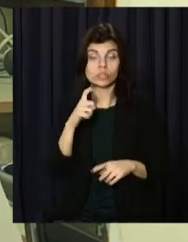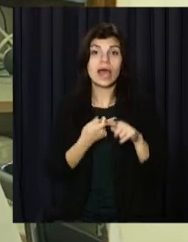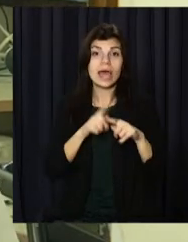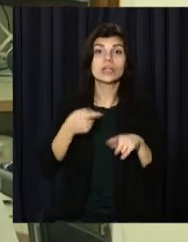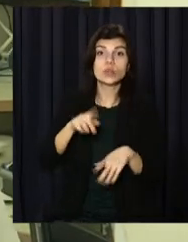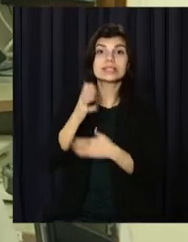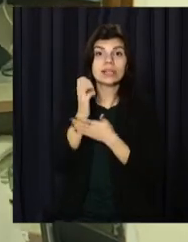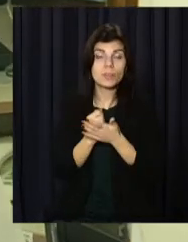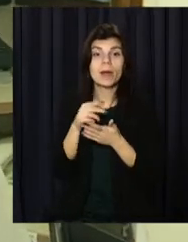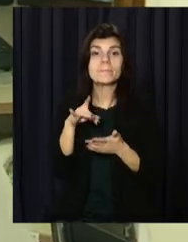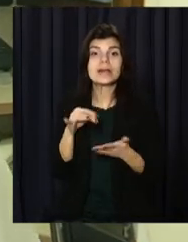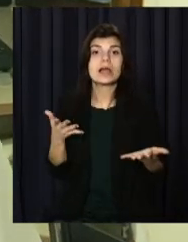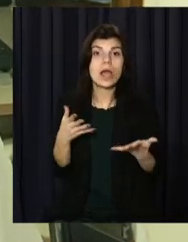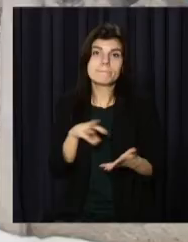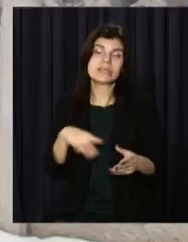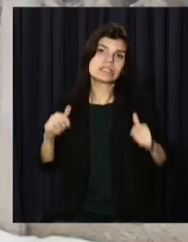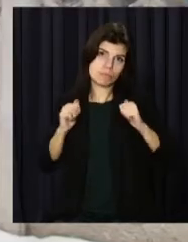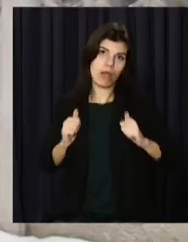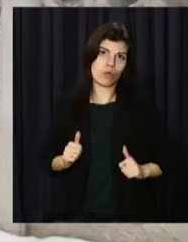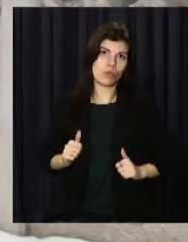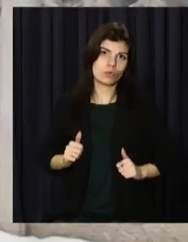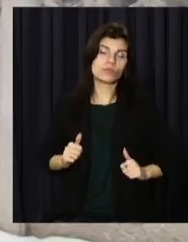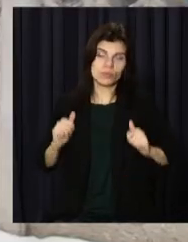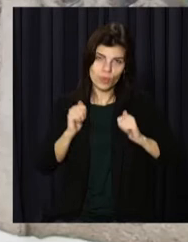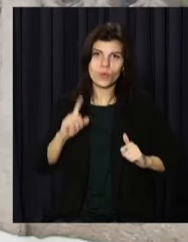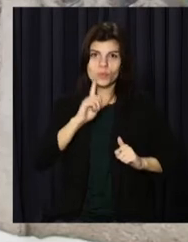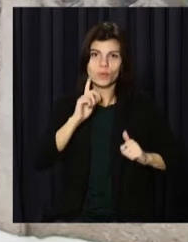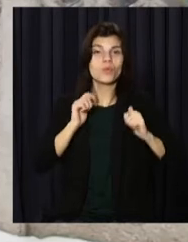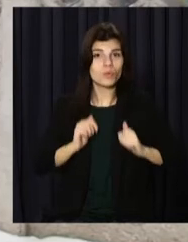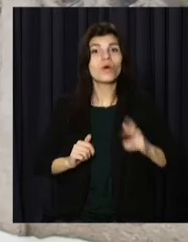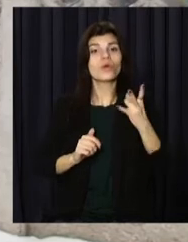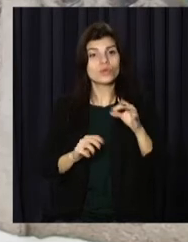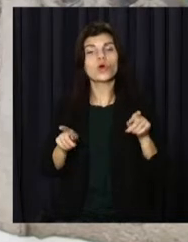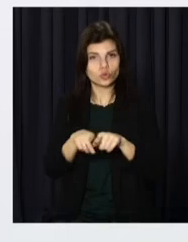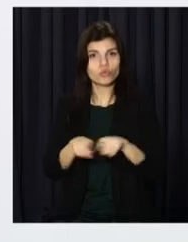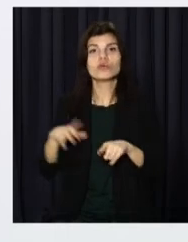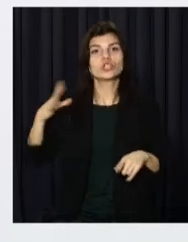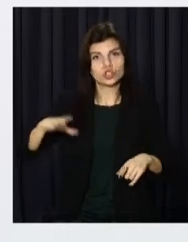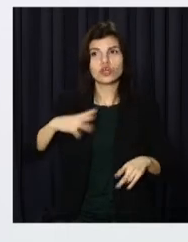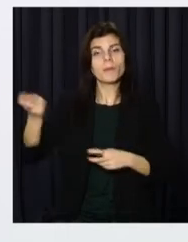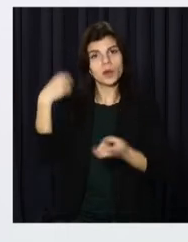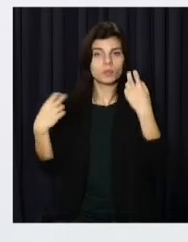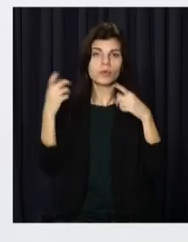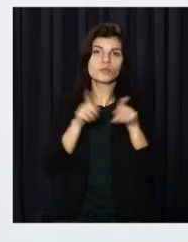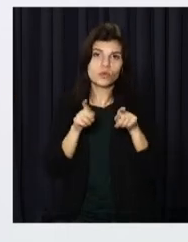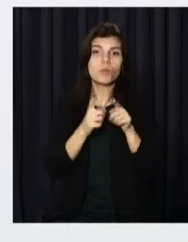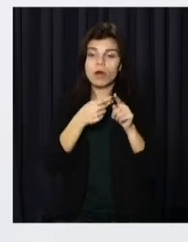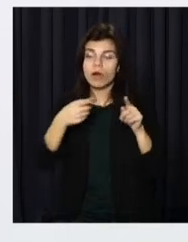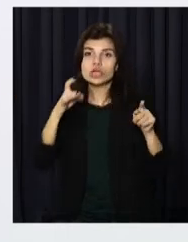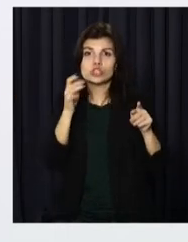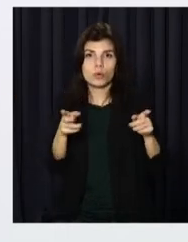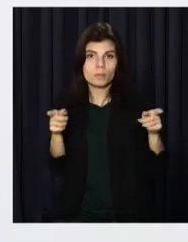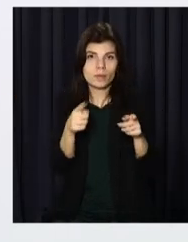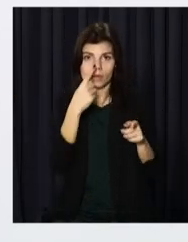запаси, при яких ми спокійні. У банку крові хоча й спокійні, та на донорів все ж чекають. Анастасія Вільхова, Оупенньюз, телеканал